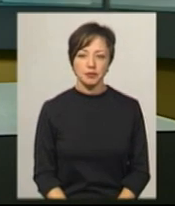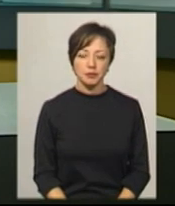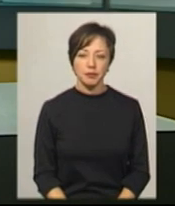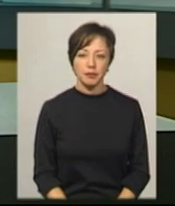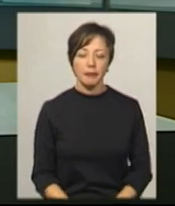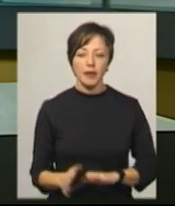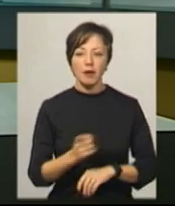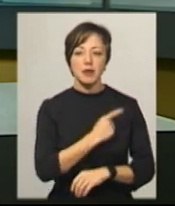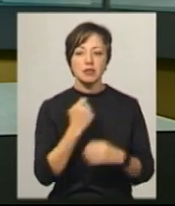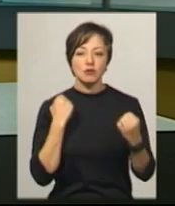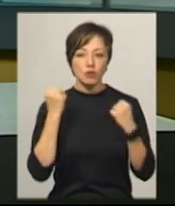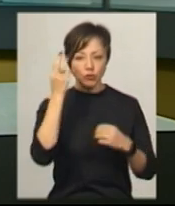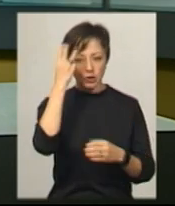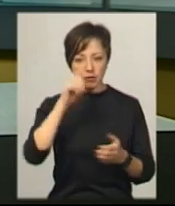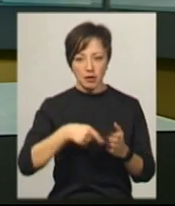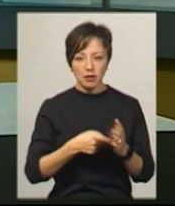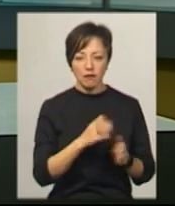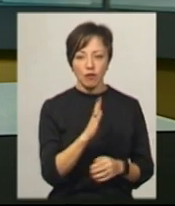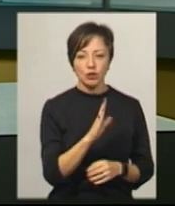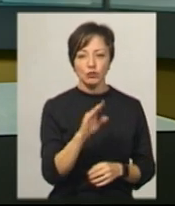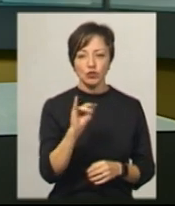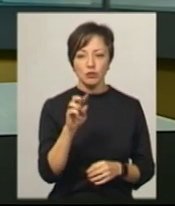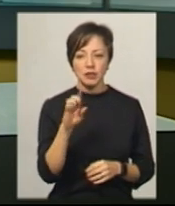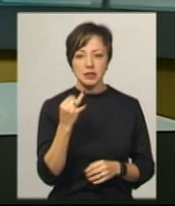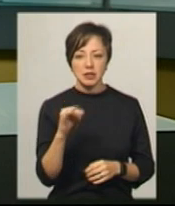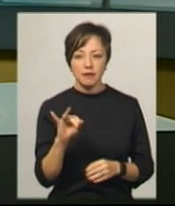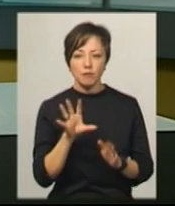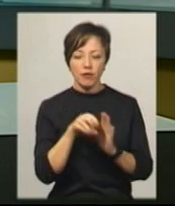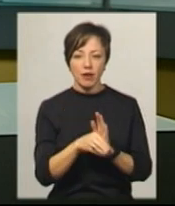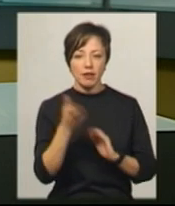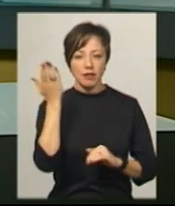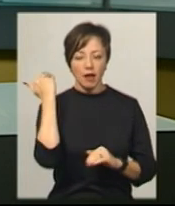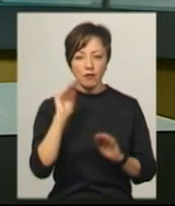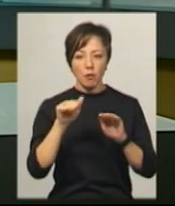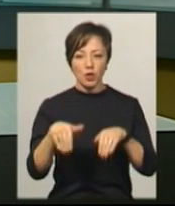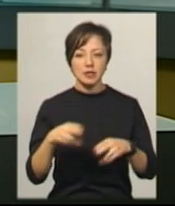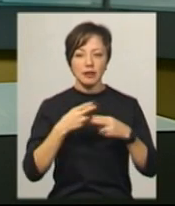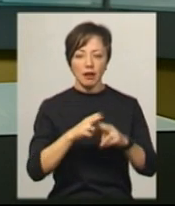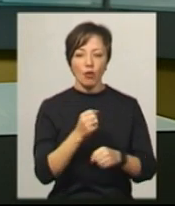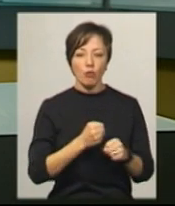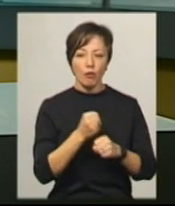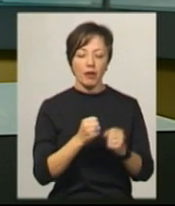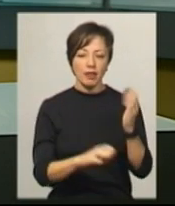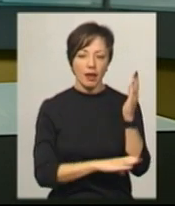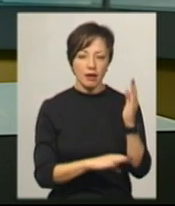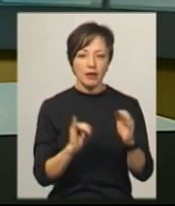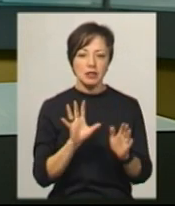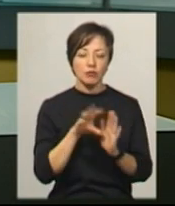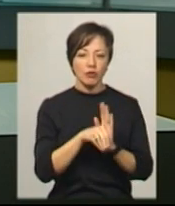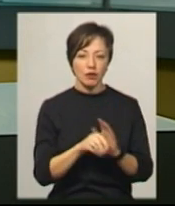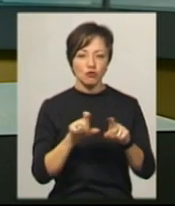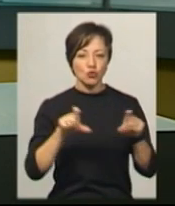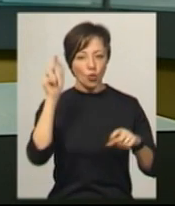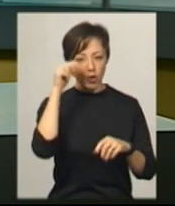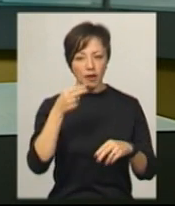Майстер спорту з Хмельницького Володимир Журбіцький впроваджує давні подільські техніки обробки дерева та запроваджує у